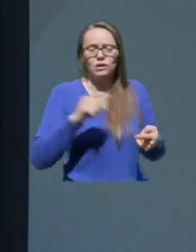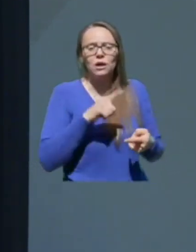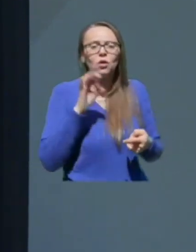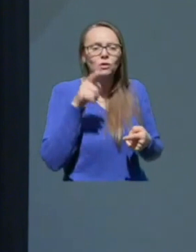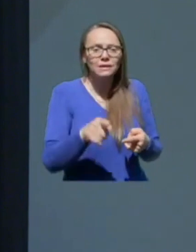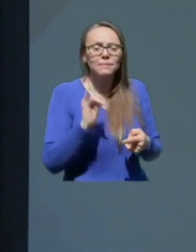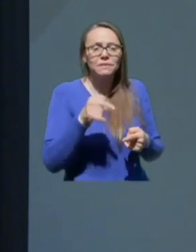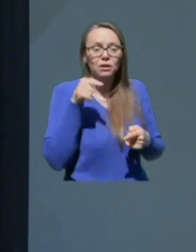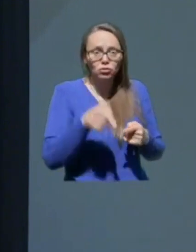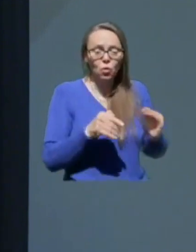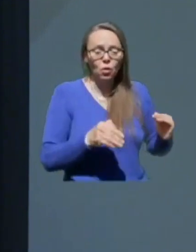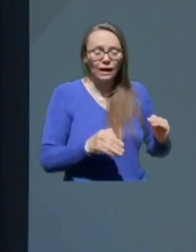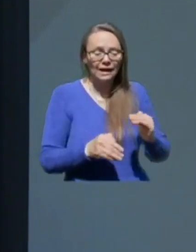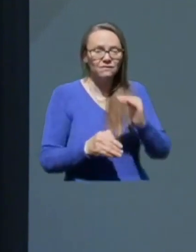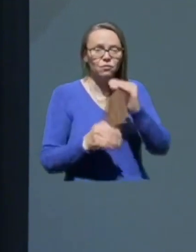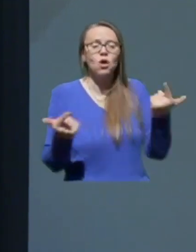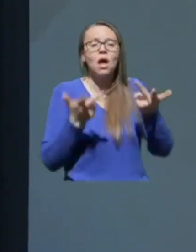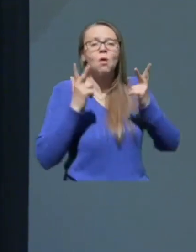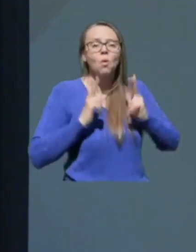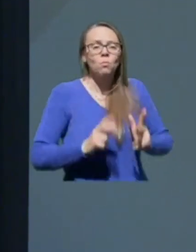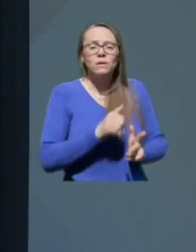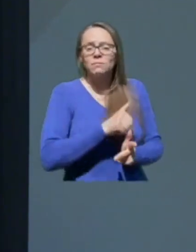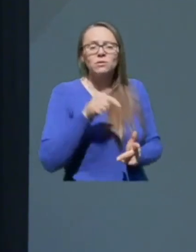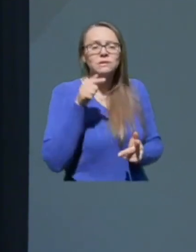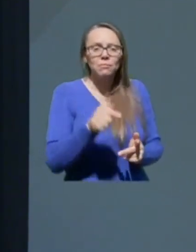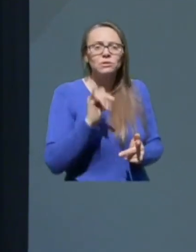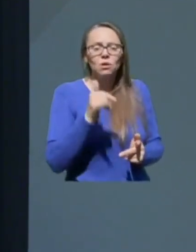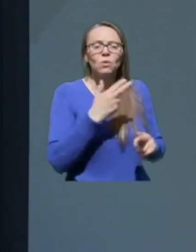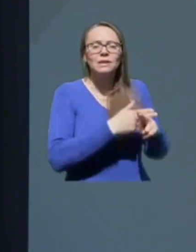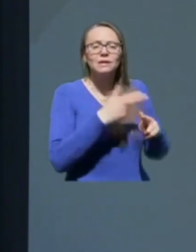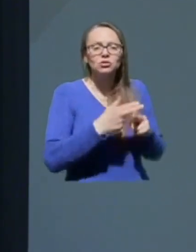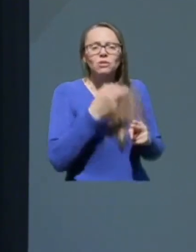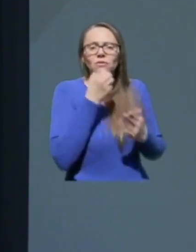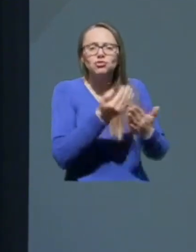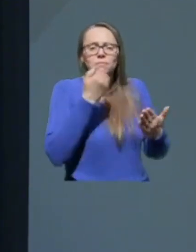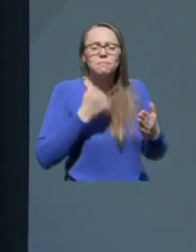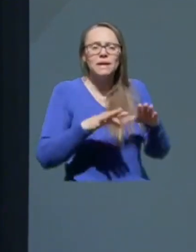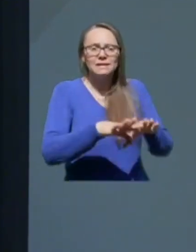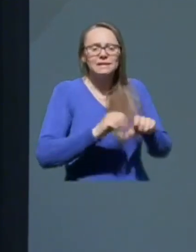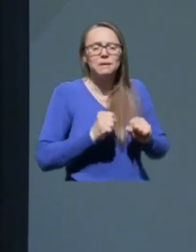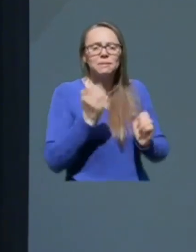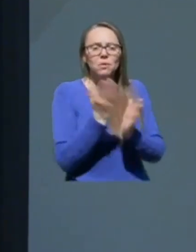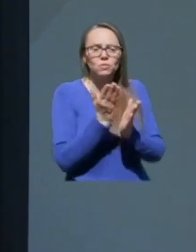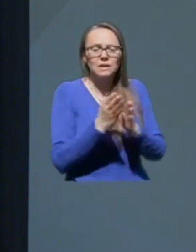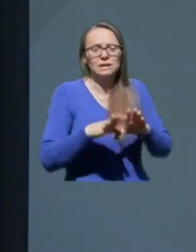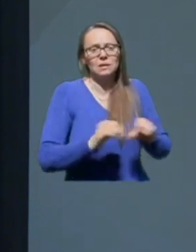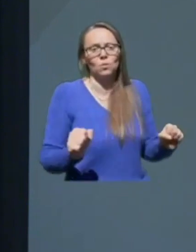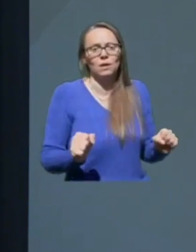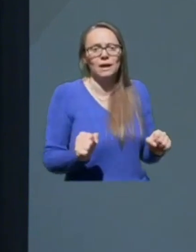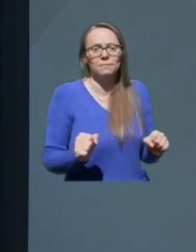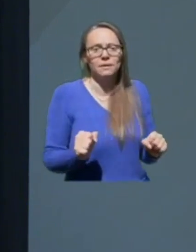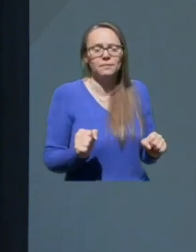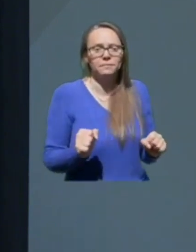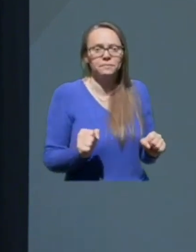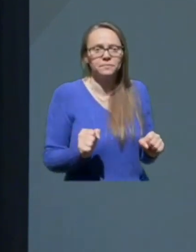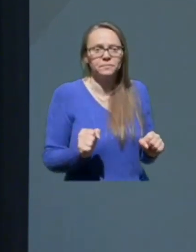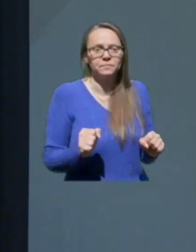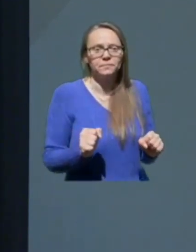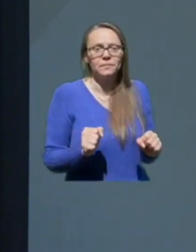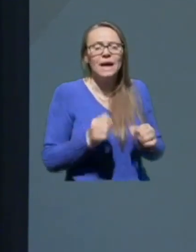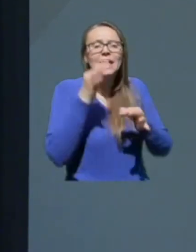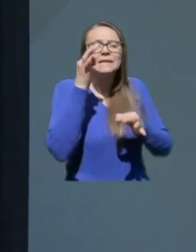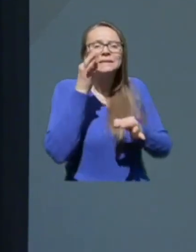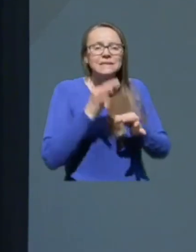da to krivuljo lahko umirimo samo tako, da država čimprej sprejme ustrezne ukrepe. Cerkov pa